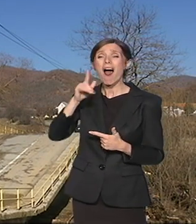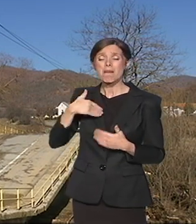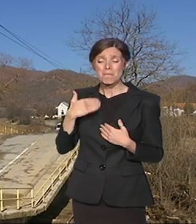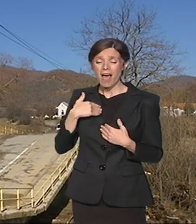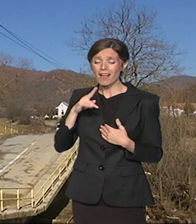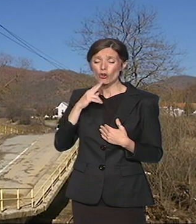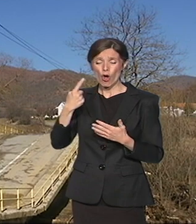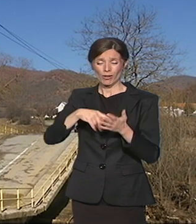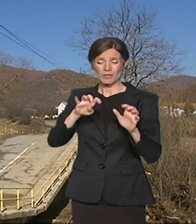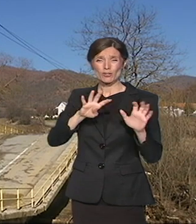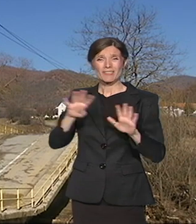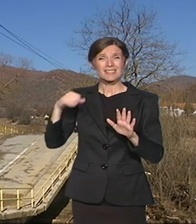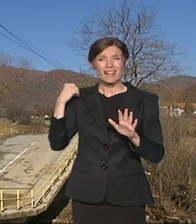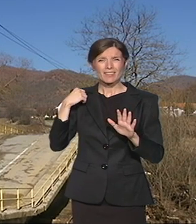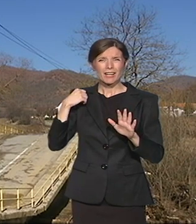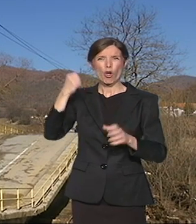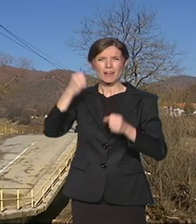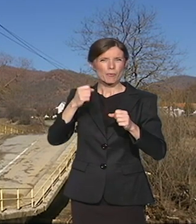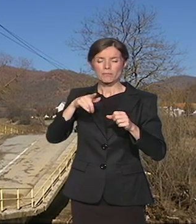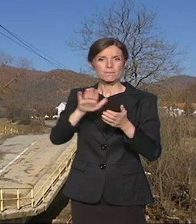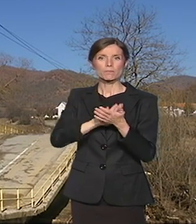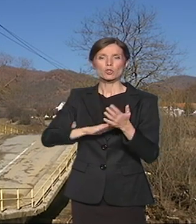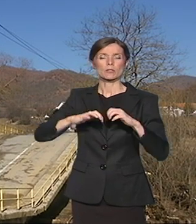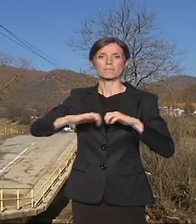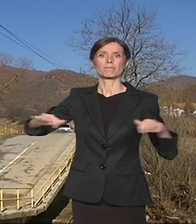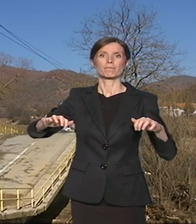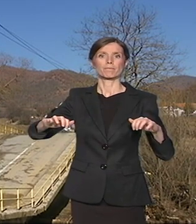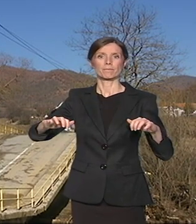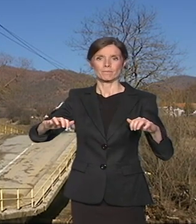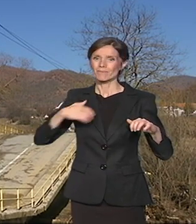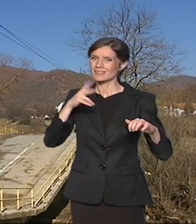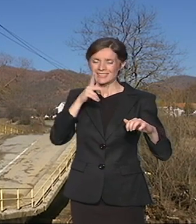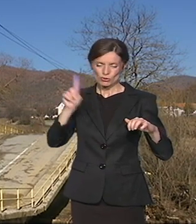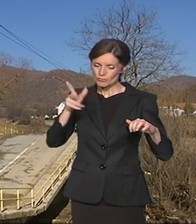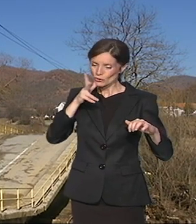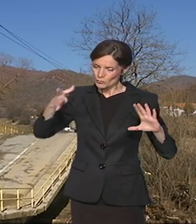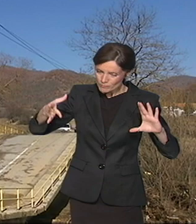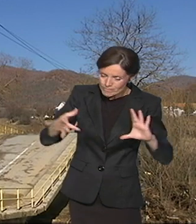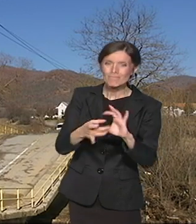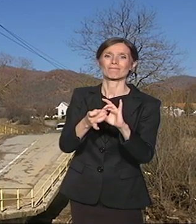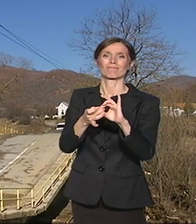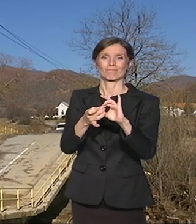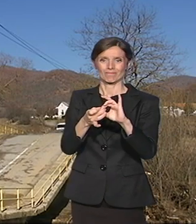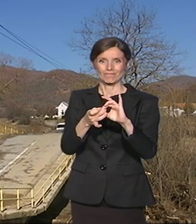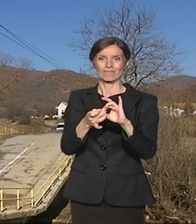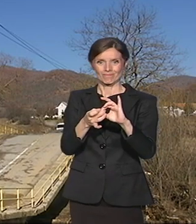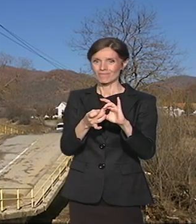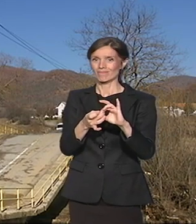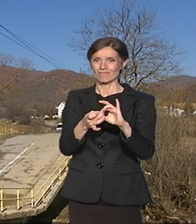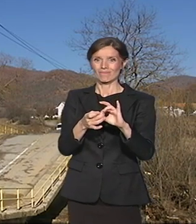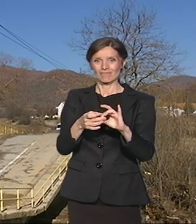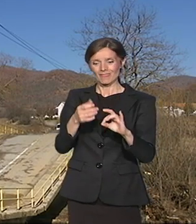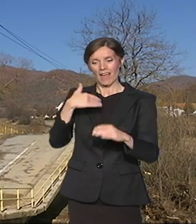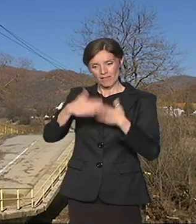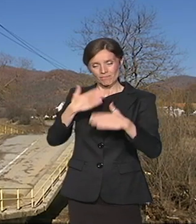99. posle sukomba su se nekako udaljili. Mi upravo pokušavamo to da izgradimo mostove prijateljstva i da proces pomirenja ide u što